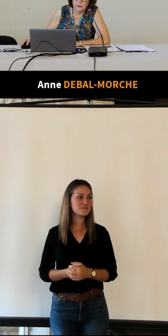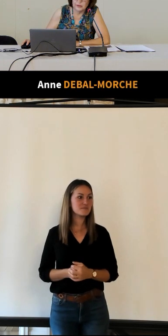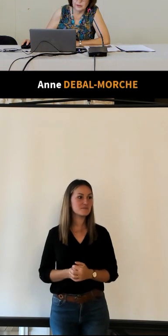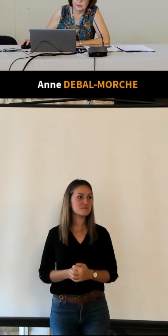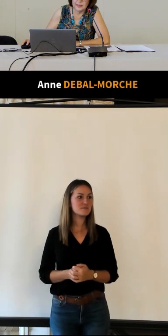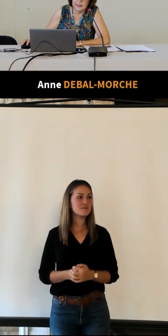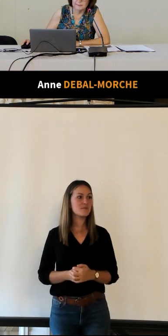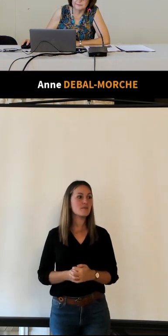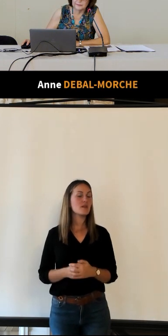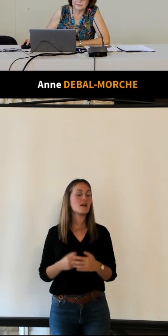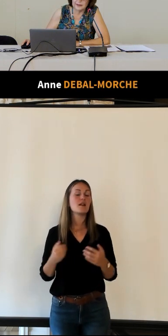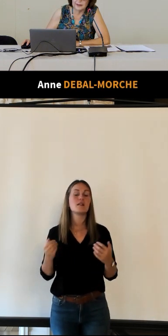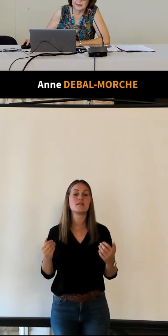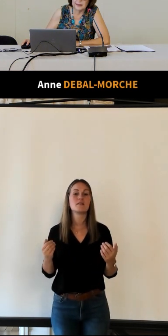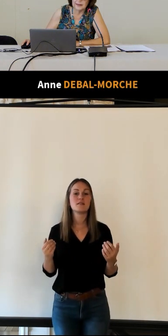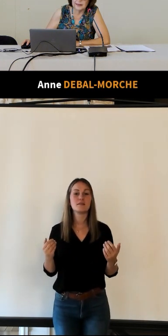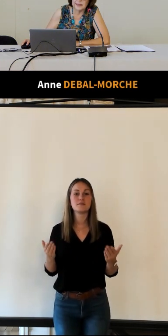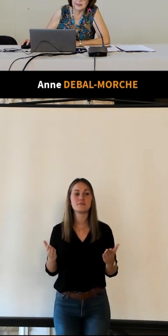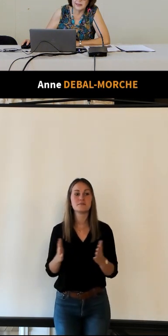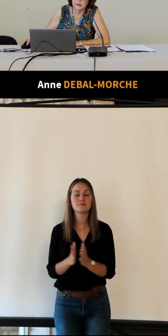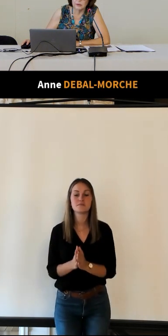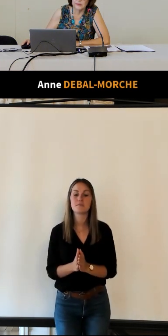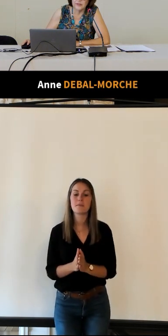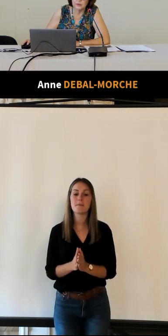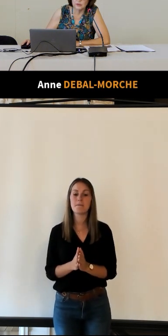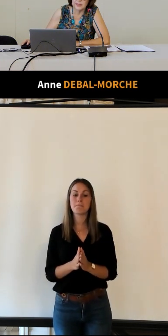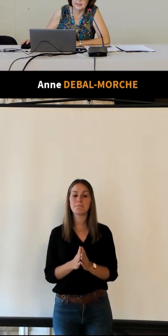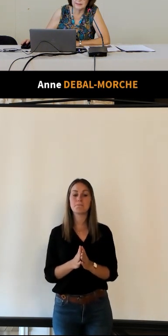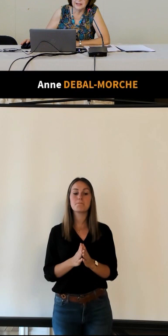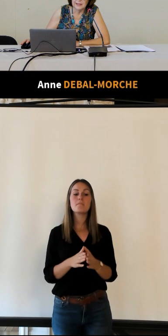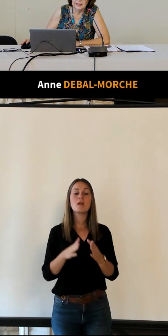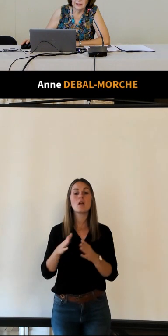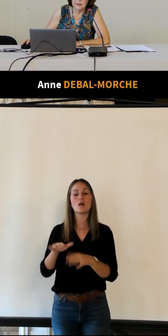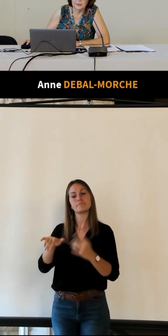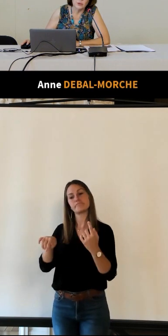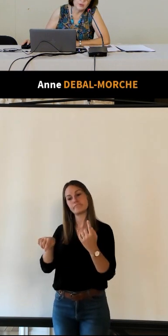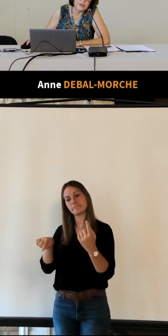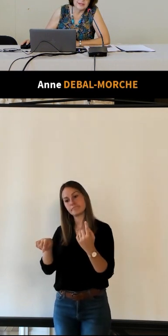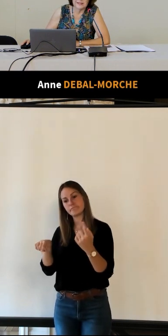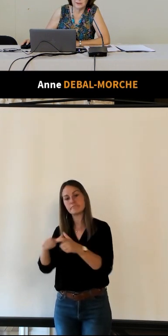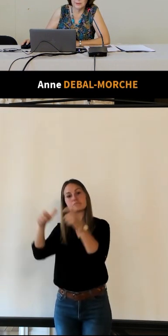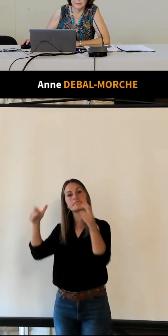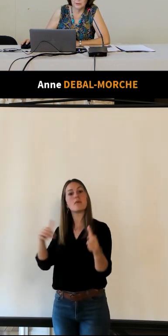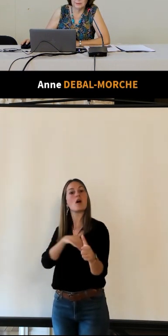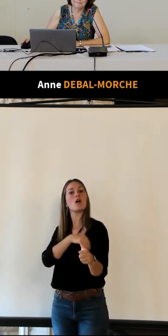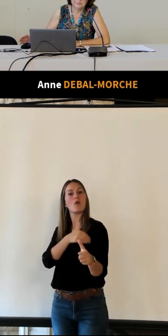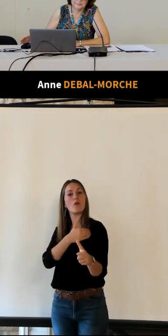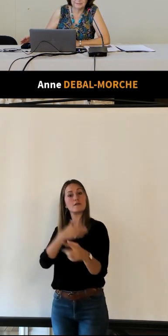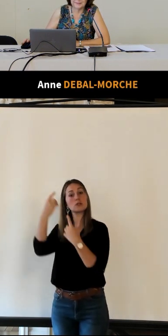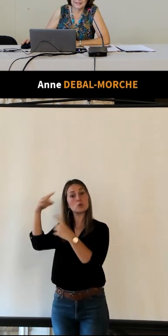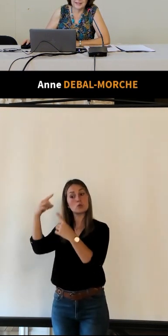donc les les directrices de l'office du tourisme parce que là aussi c'est quand même